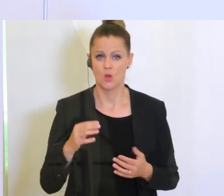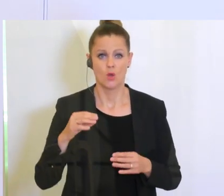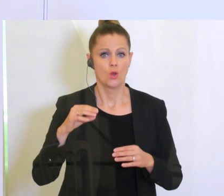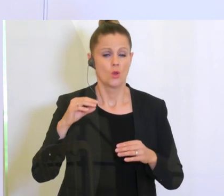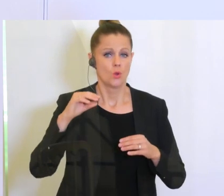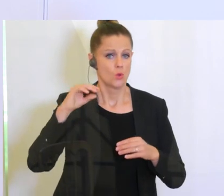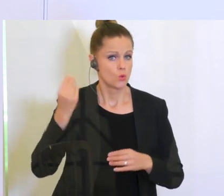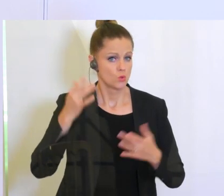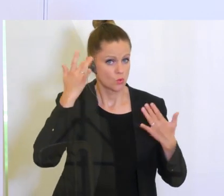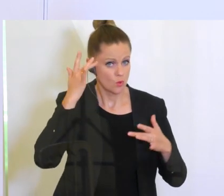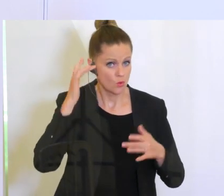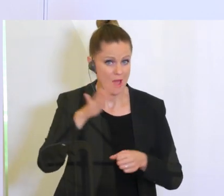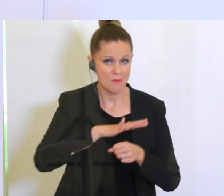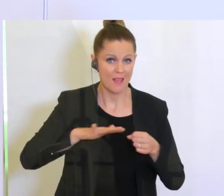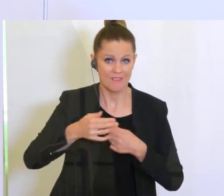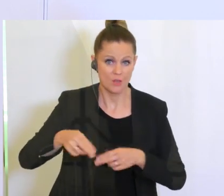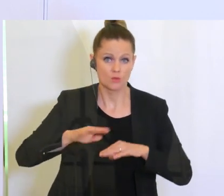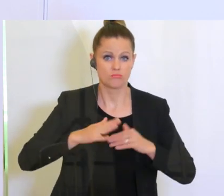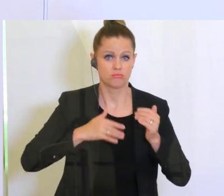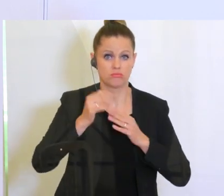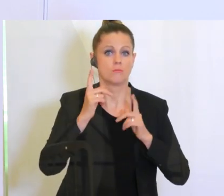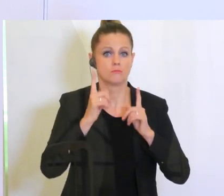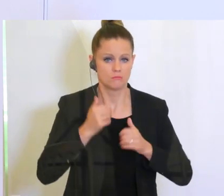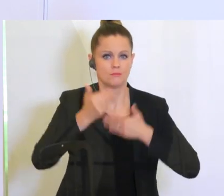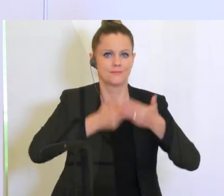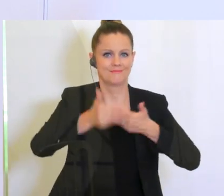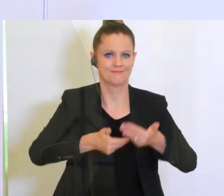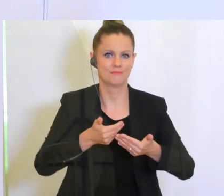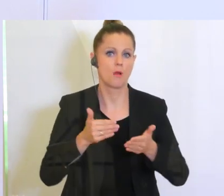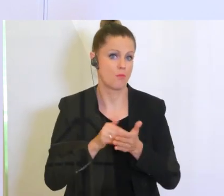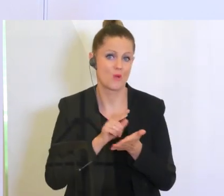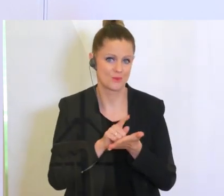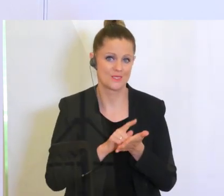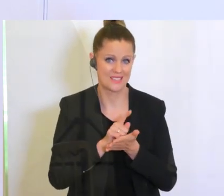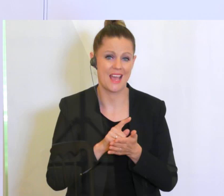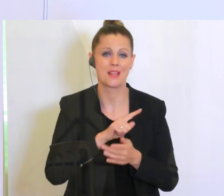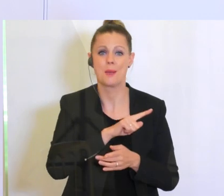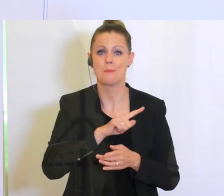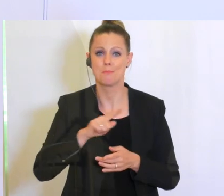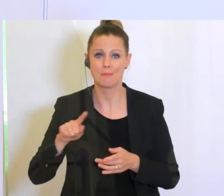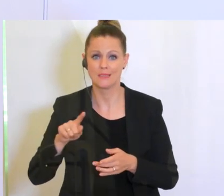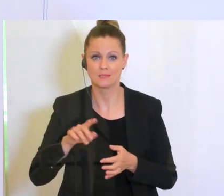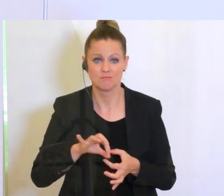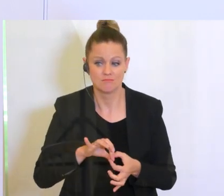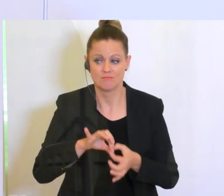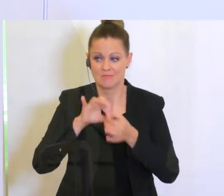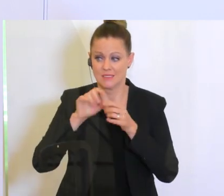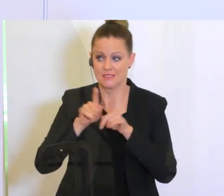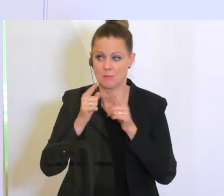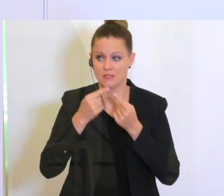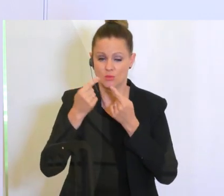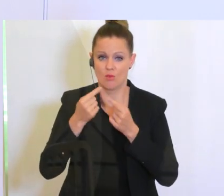Kulturbetriebes halt auch einige Zeit dauert, bis man wieder so weit ist, wie man vor Corona war.